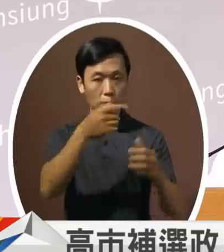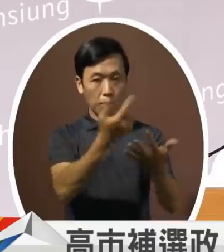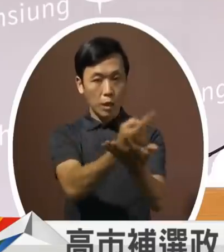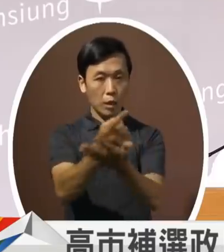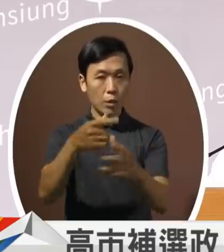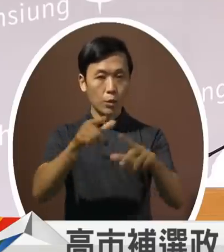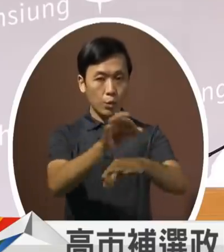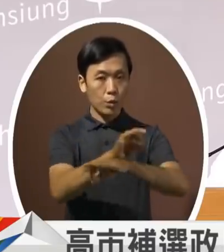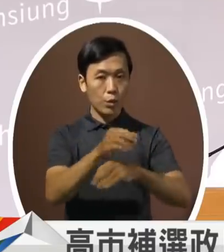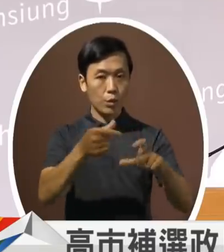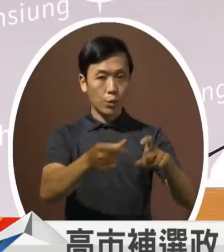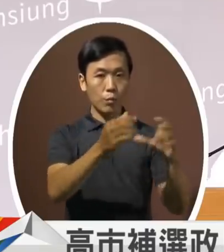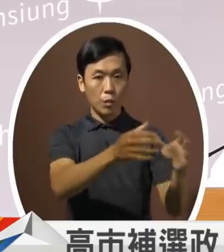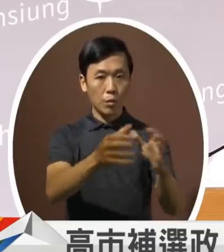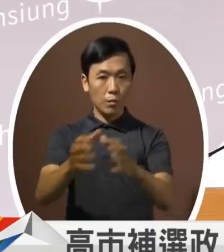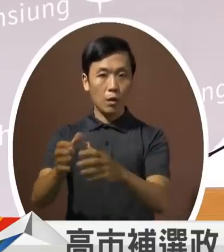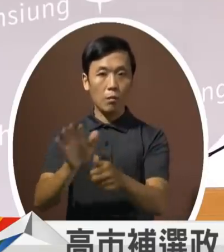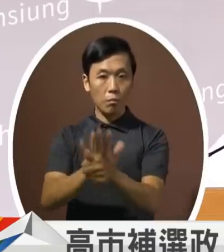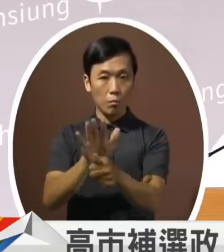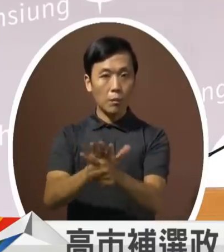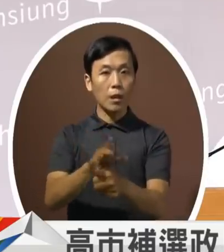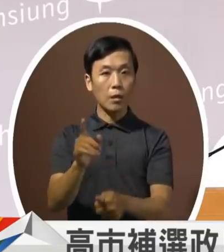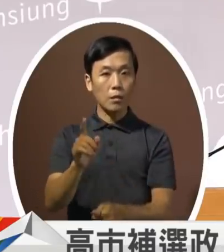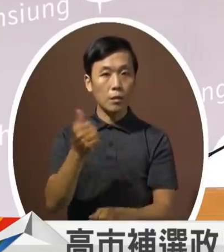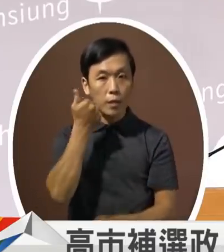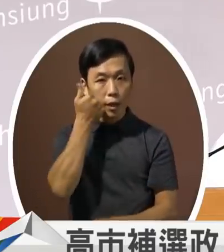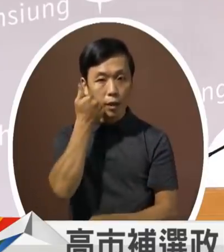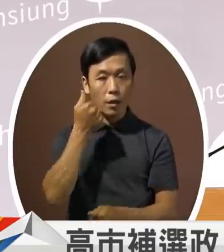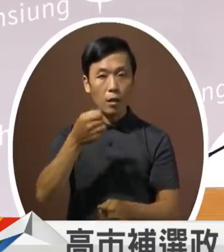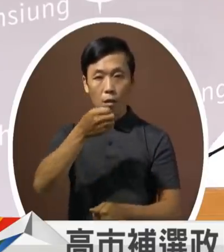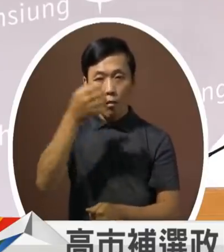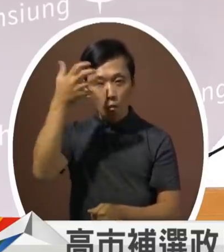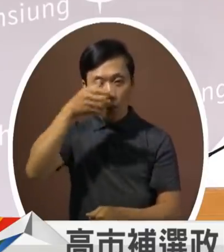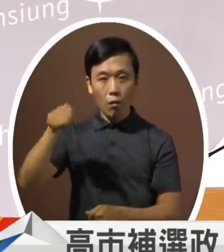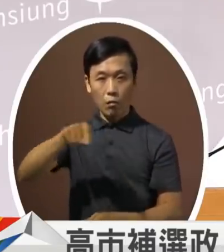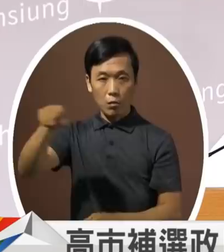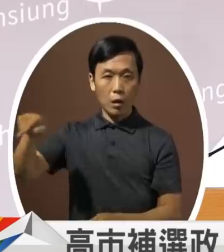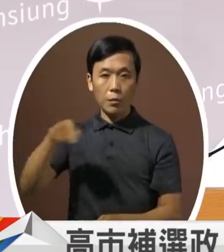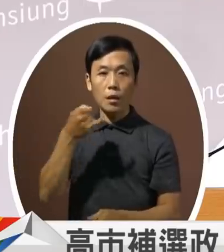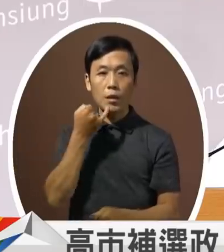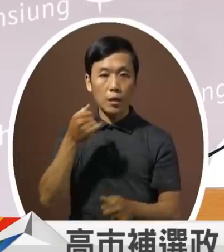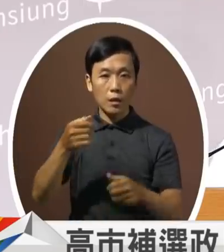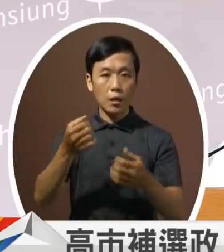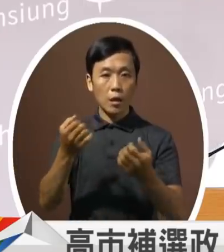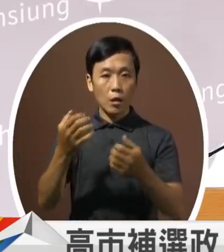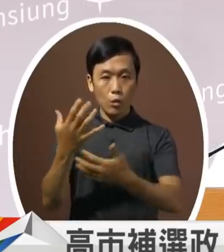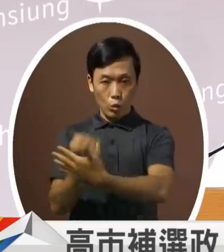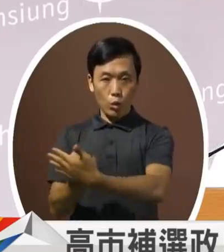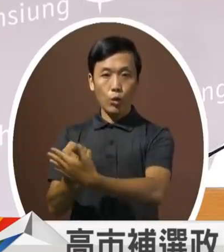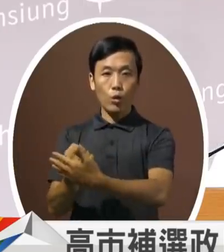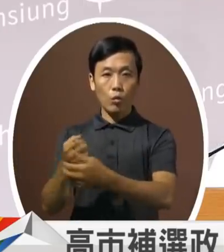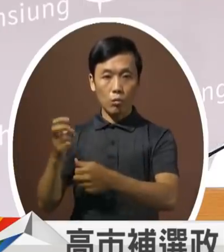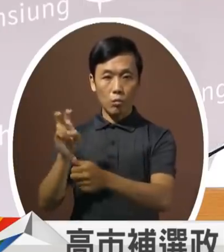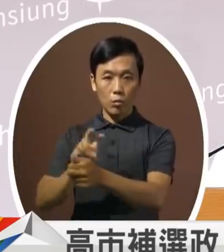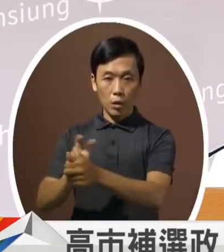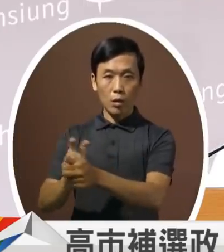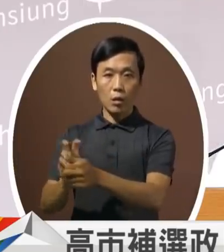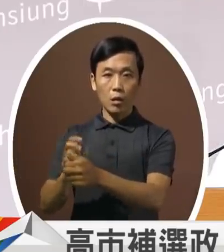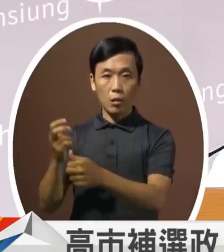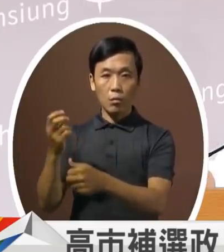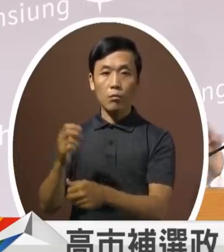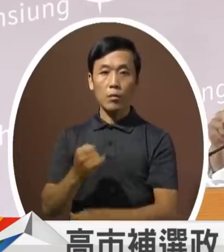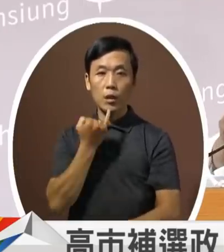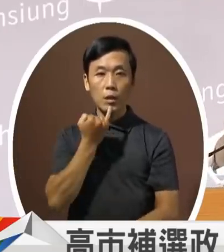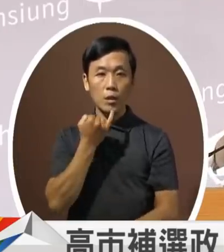能够协助我们的年纪大的长辈可以在地养老第二个我们就必须